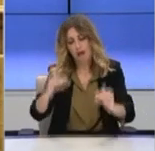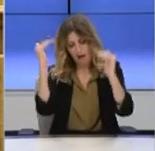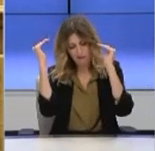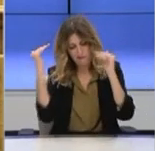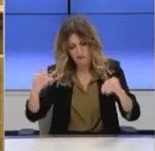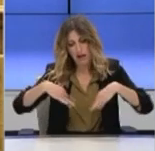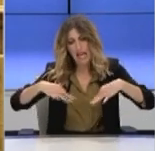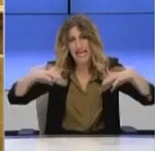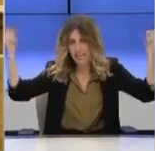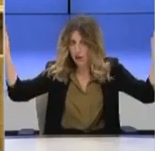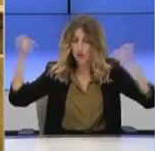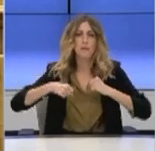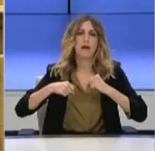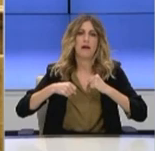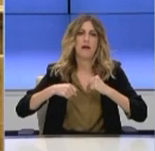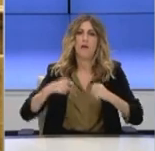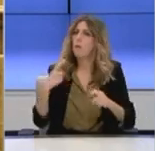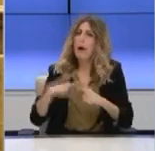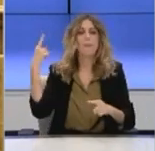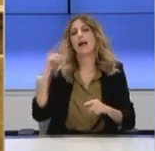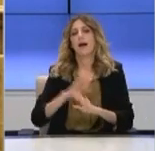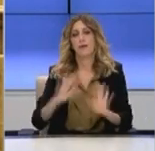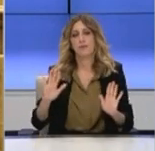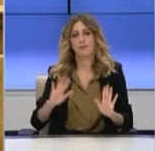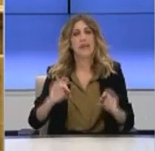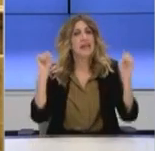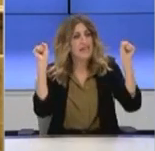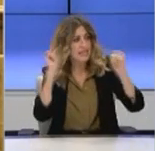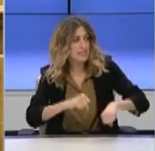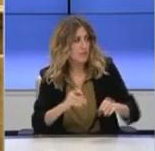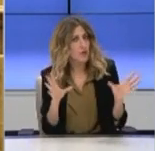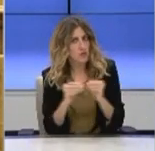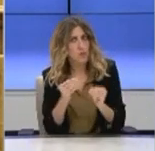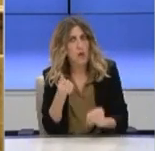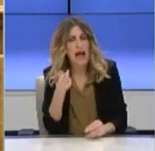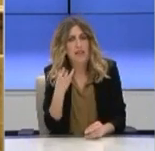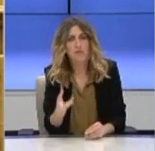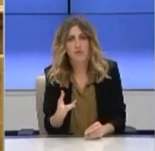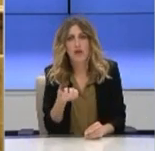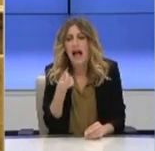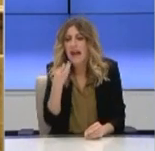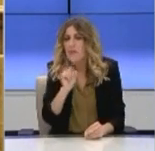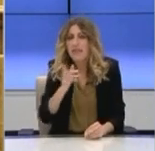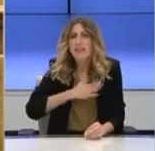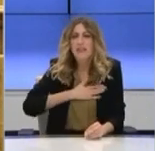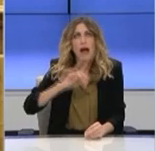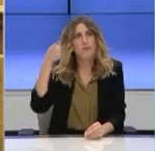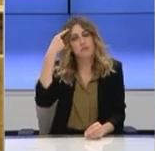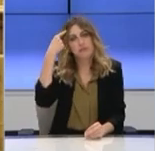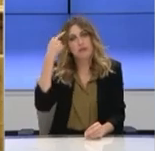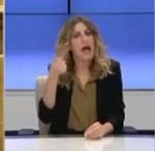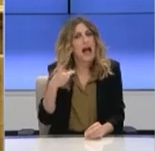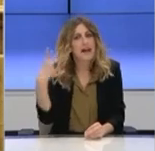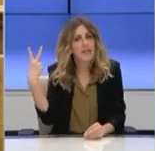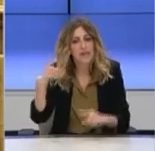τόσο πολύ απλά. Να συμφωνήσουμε στα νούμερα. Γιατί είναι τα νούμερα της Ελστάτ. Δεν είναι δικά μου. Δεν είναι τα νούμερα του Βορουφάκη.